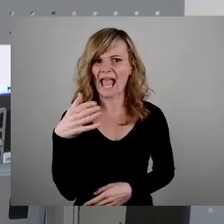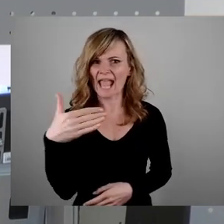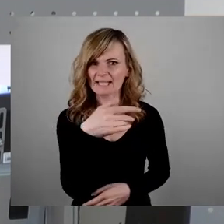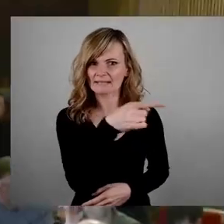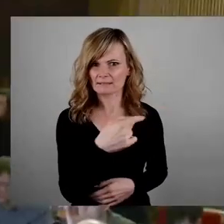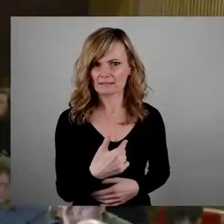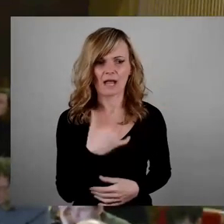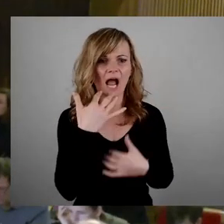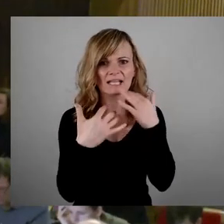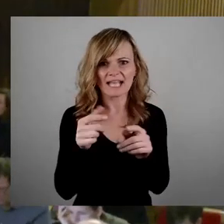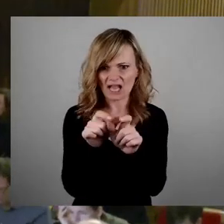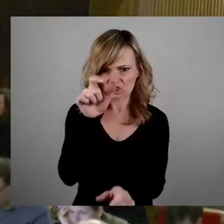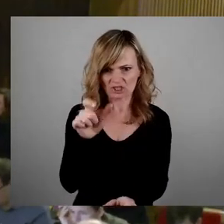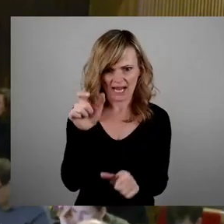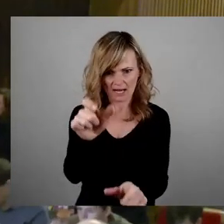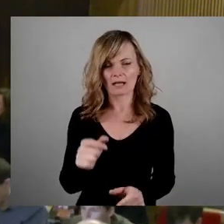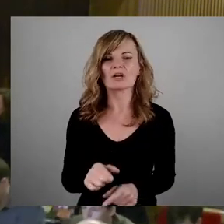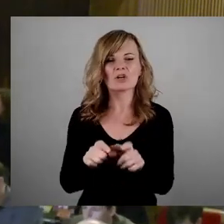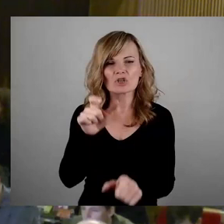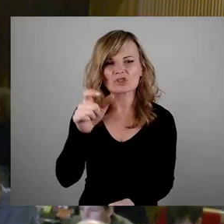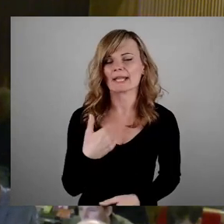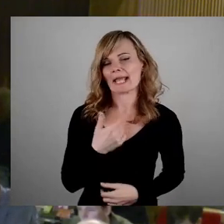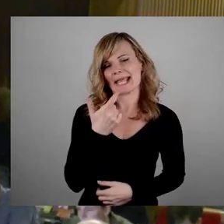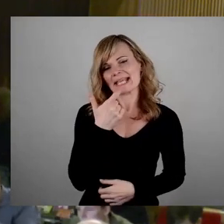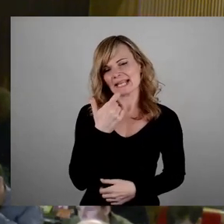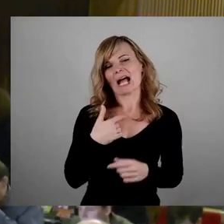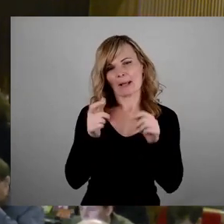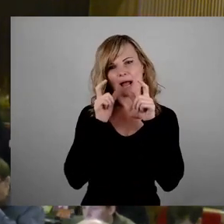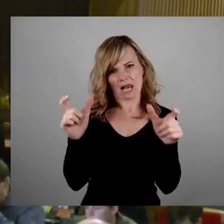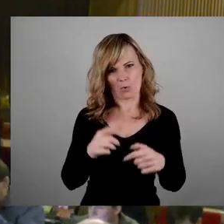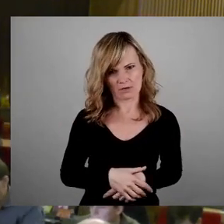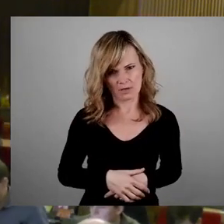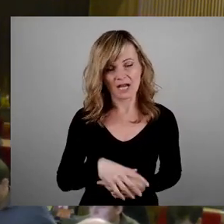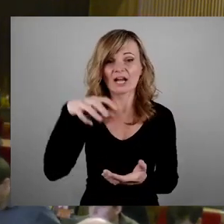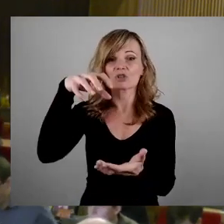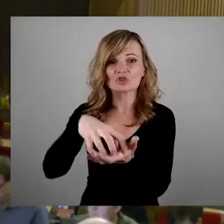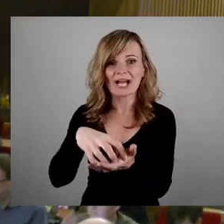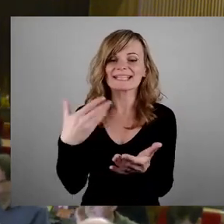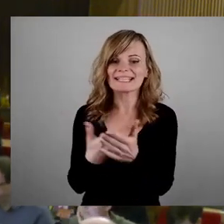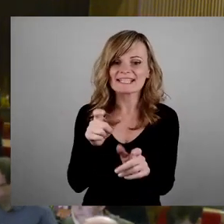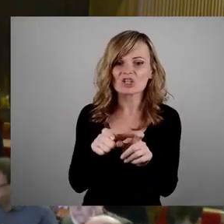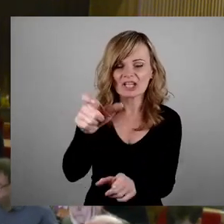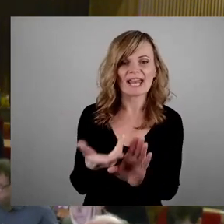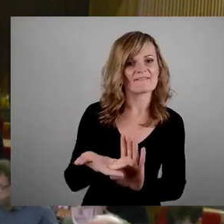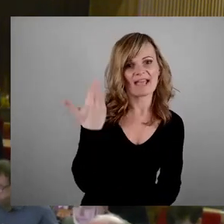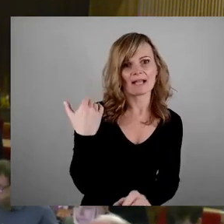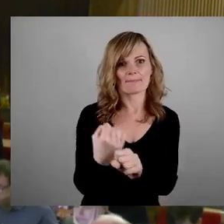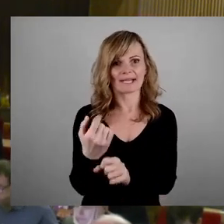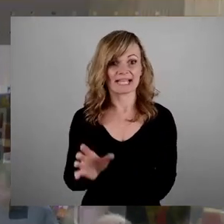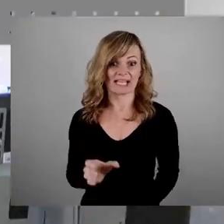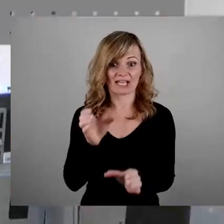Stähle, die Stähle, da lache ich jetzt mal ganz laut, die Stadt hat diese Stähle weggemacht, die Stähle wurde hingestellt,